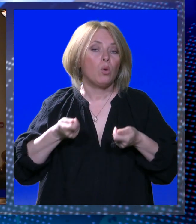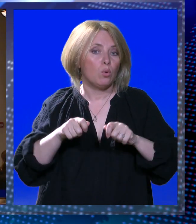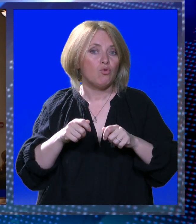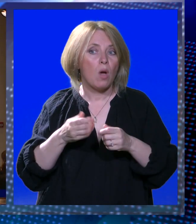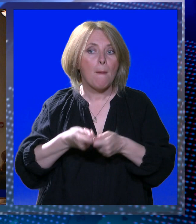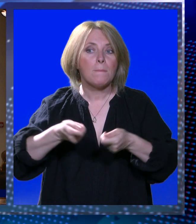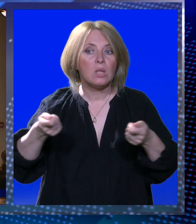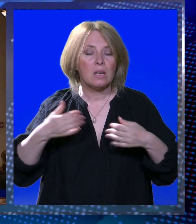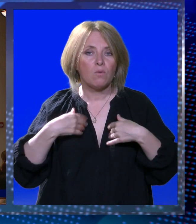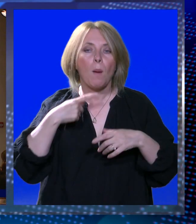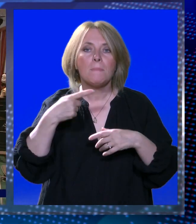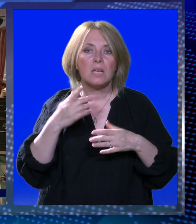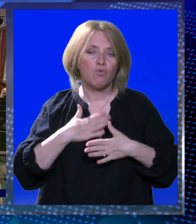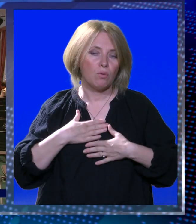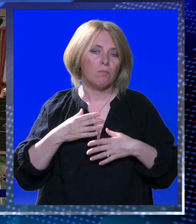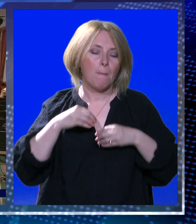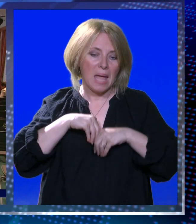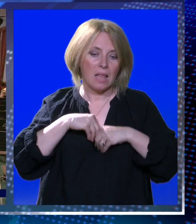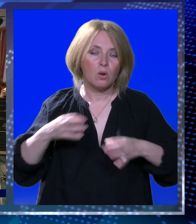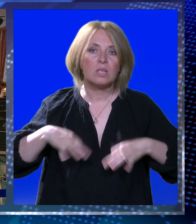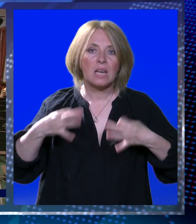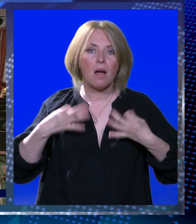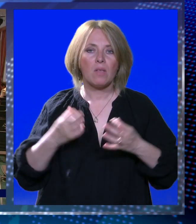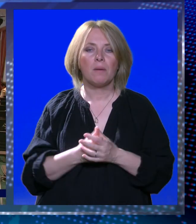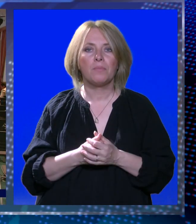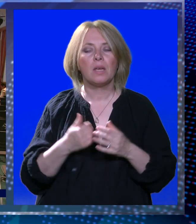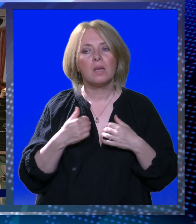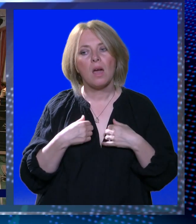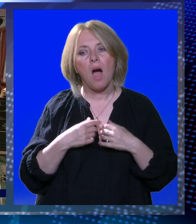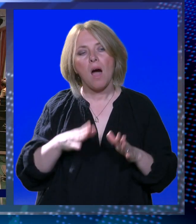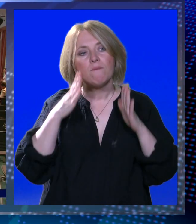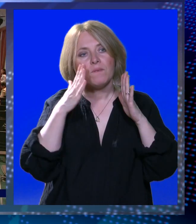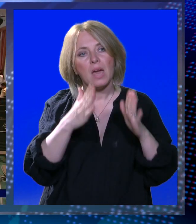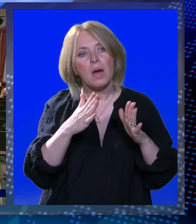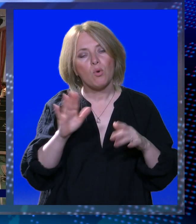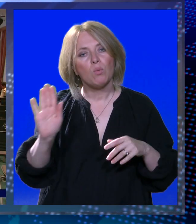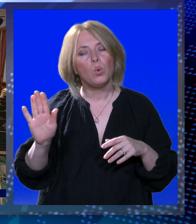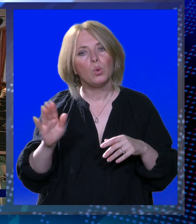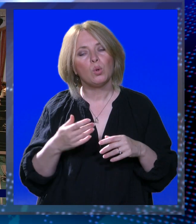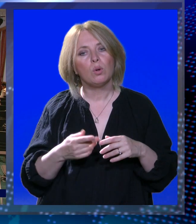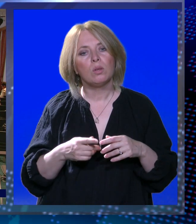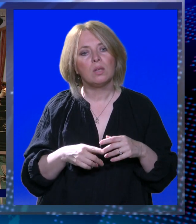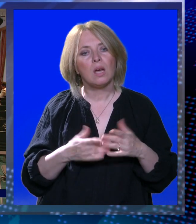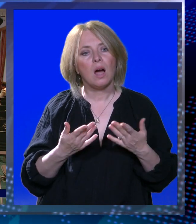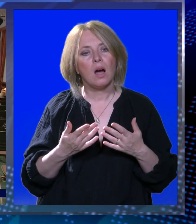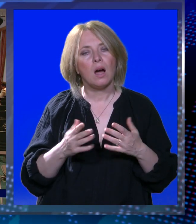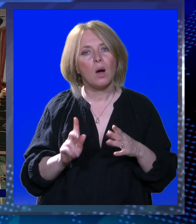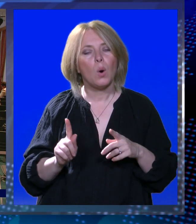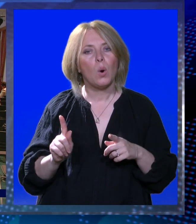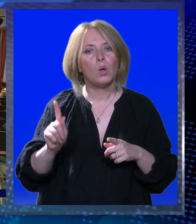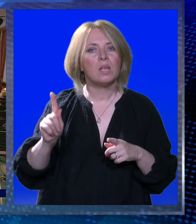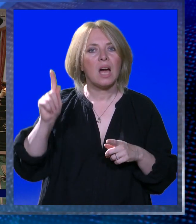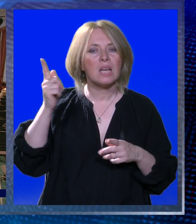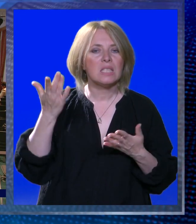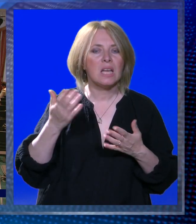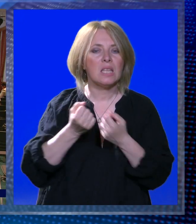o mentalnom zdravlju. Pa ja nekako jako vjerujem u to da nekakve odrastanje i